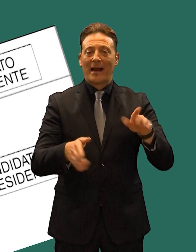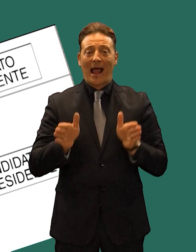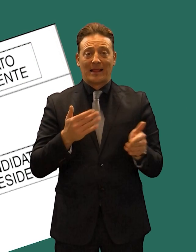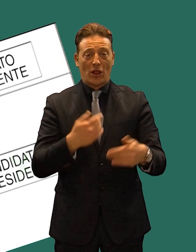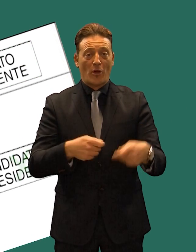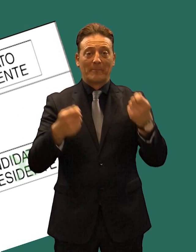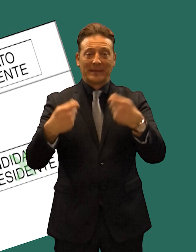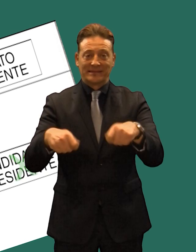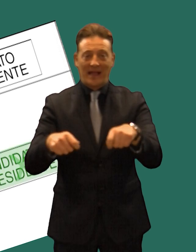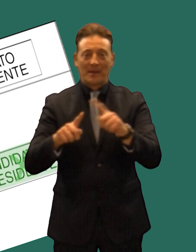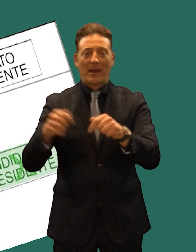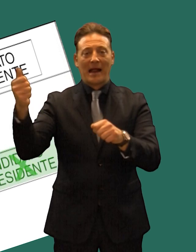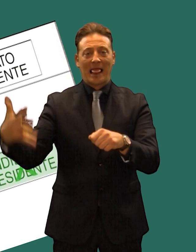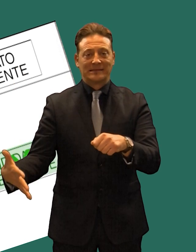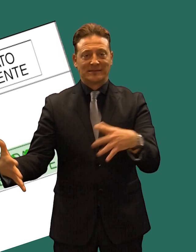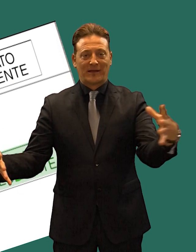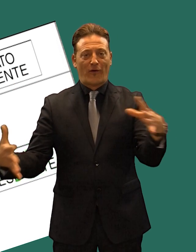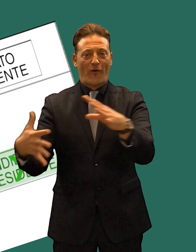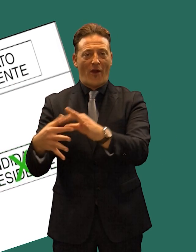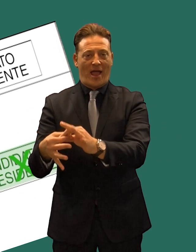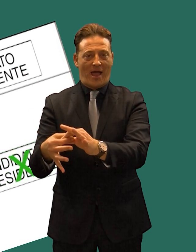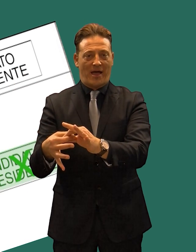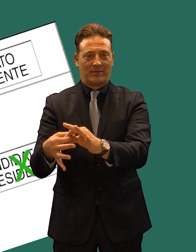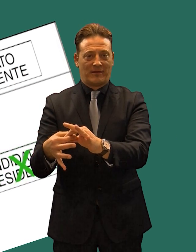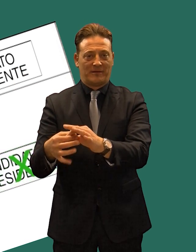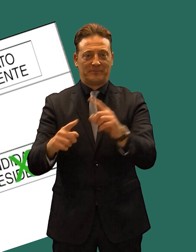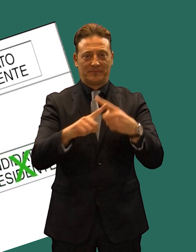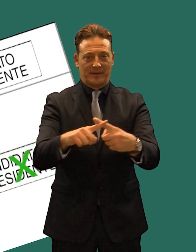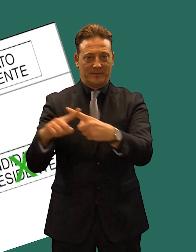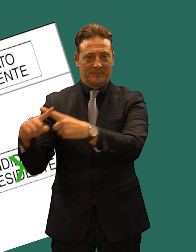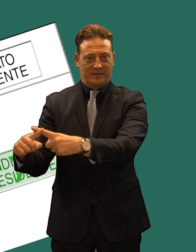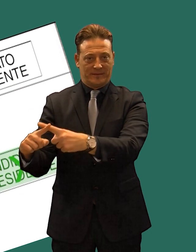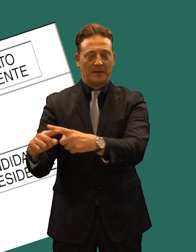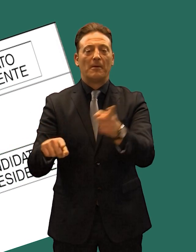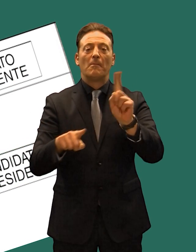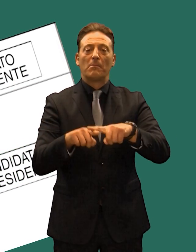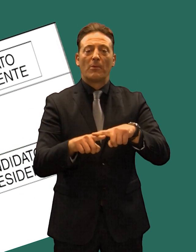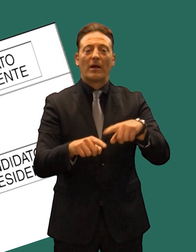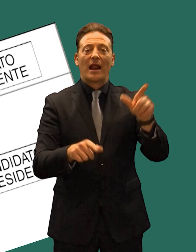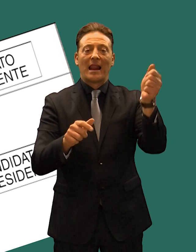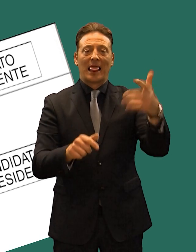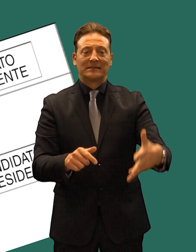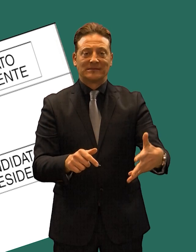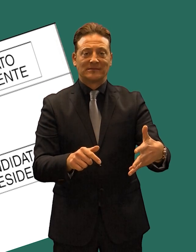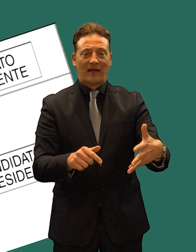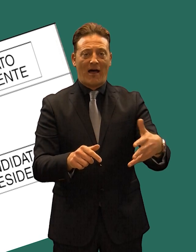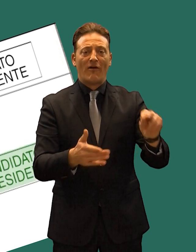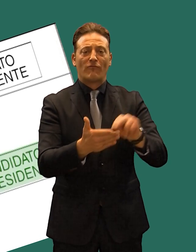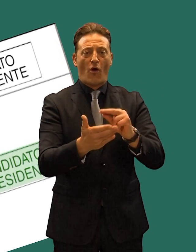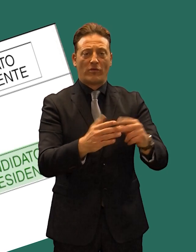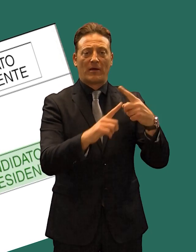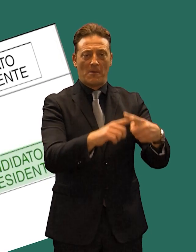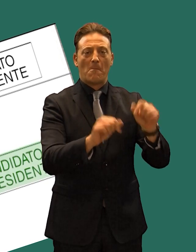per un candidato presidente e per una delle liste ad esso collegate. Può votare solo per una lista.